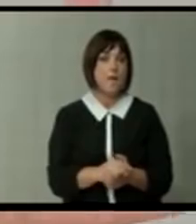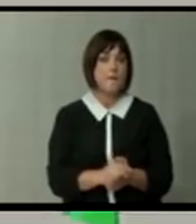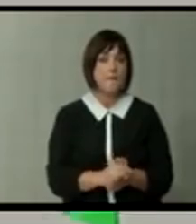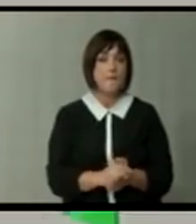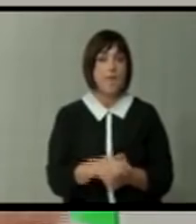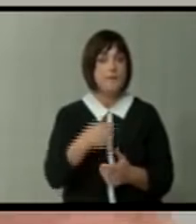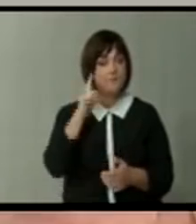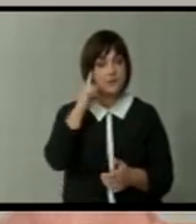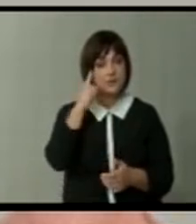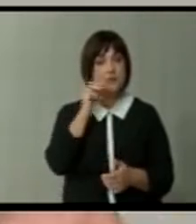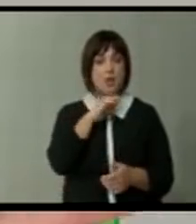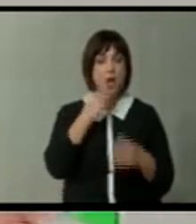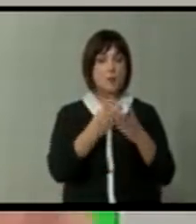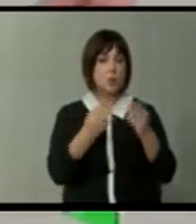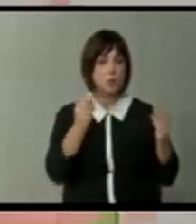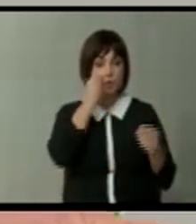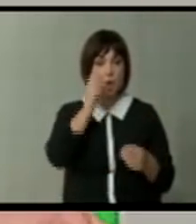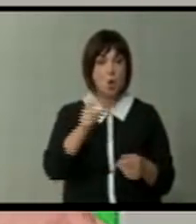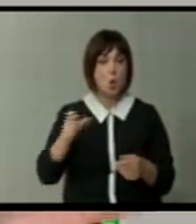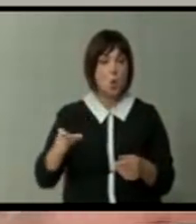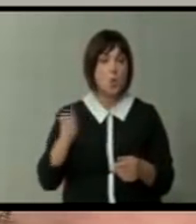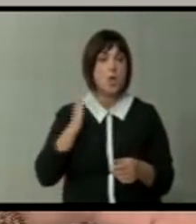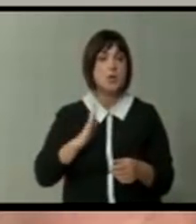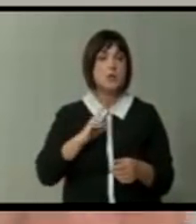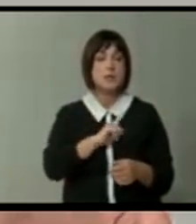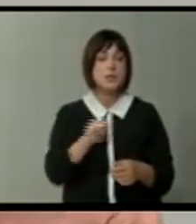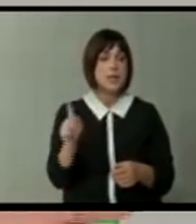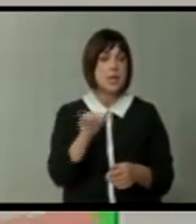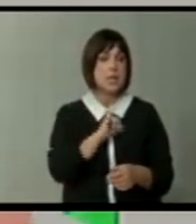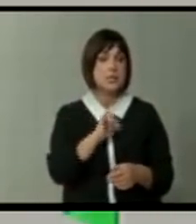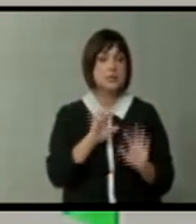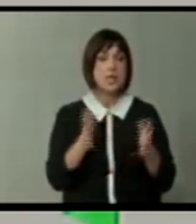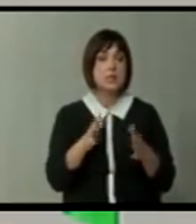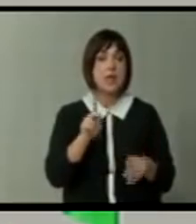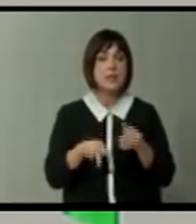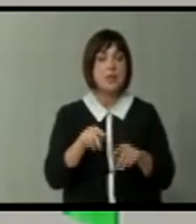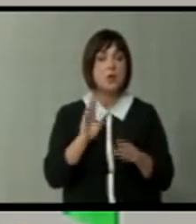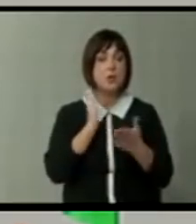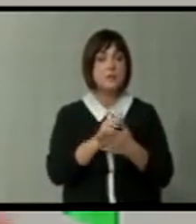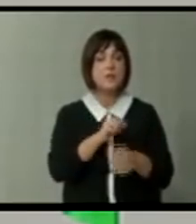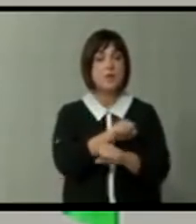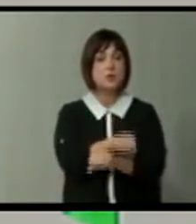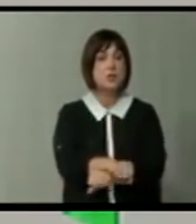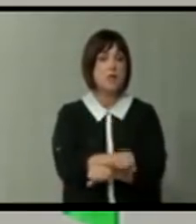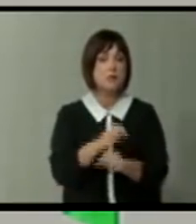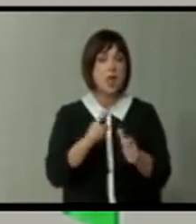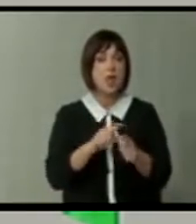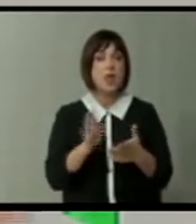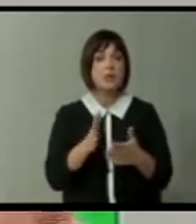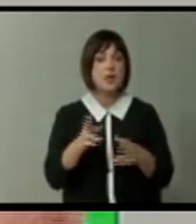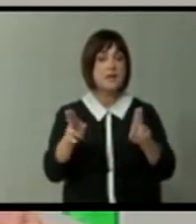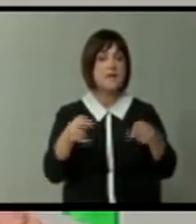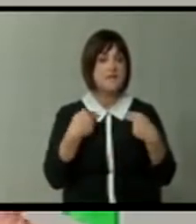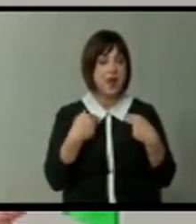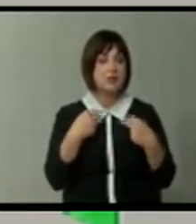мислам дека мнозинството луѓе или граѓано дежава, не ги интересира дали некој ќе лежи у затвори, дали ќе ги